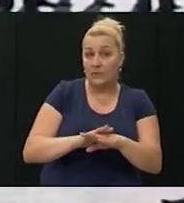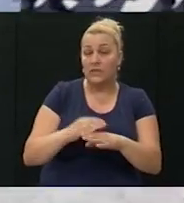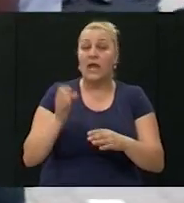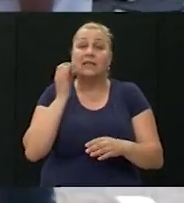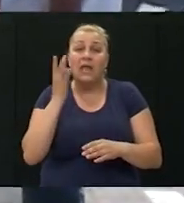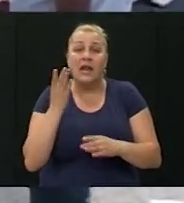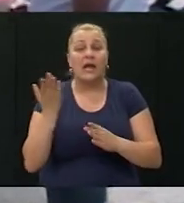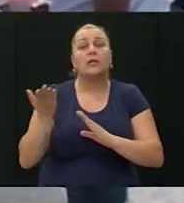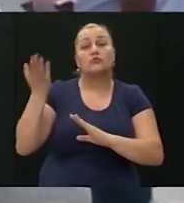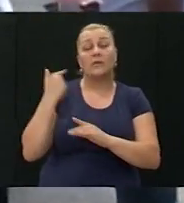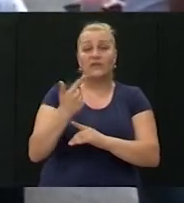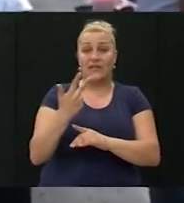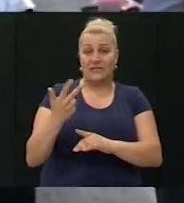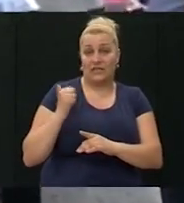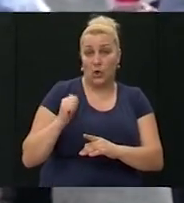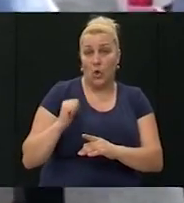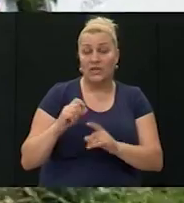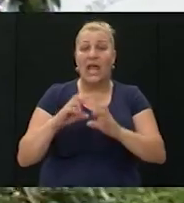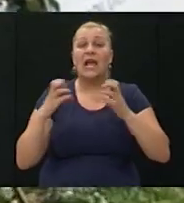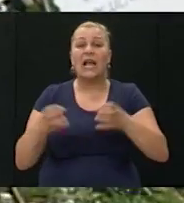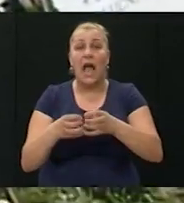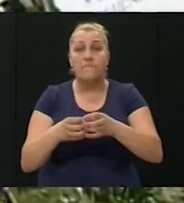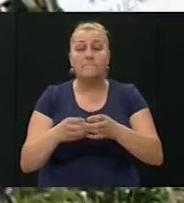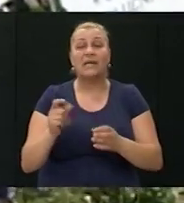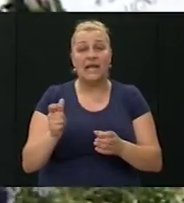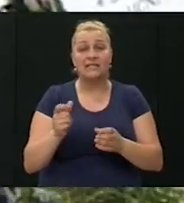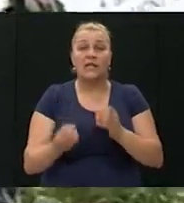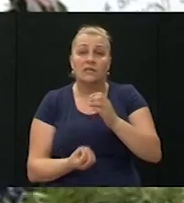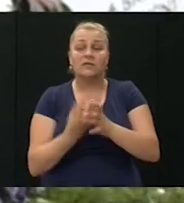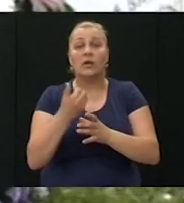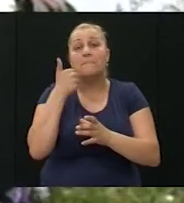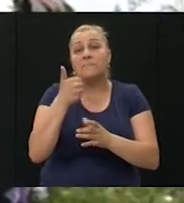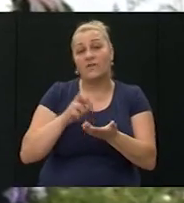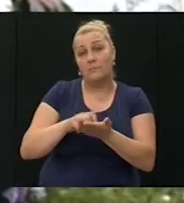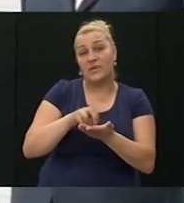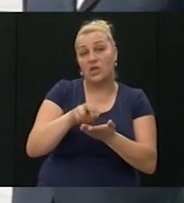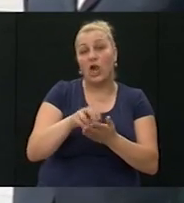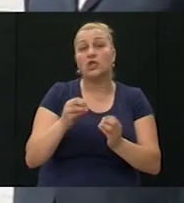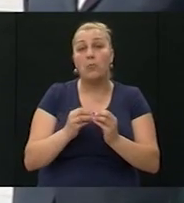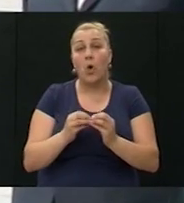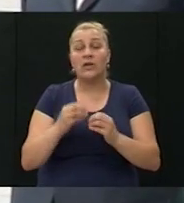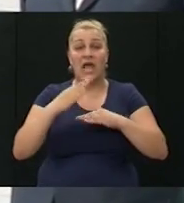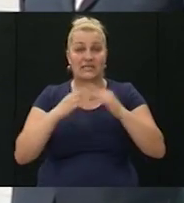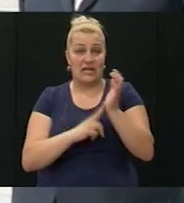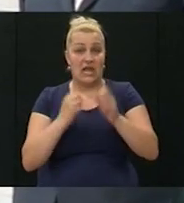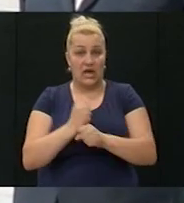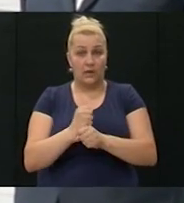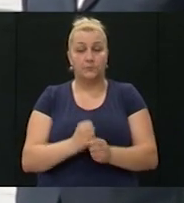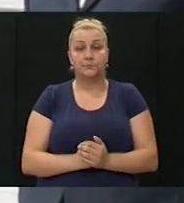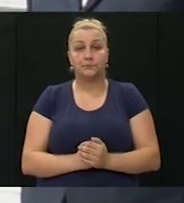dana kada su prije 23. godine u kampu Resnik ustrojili prvu pješačku bojnu ZNG-a 4. brigade.